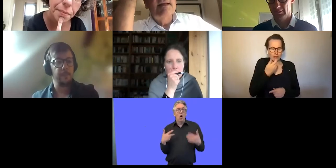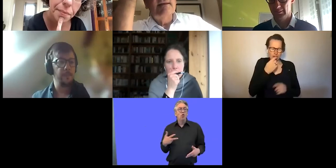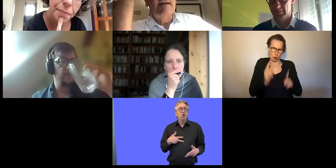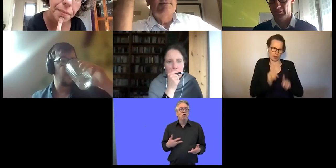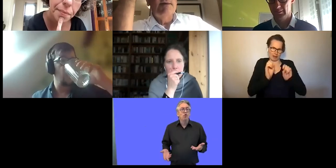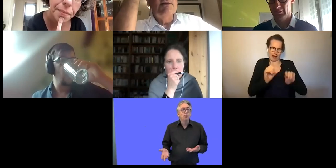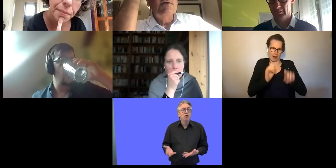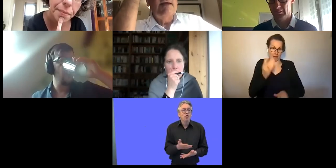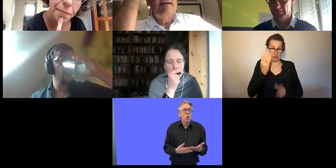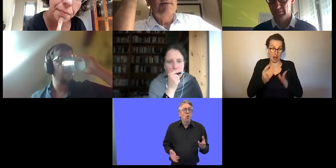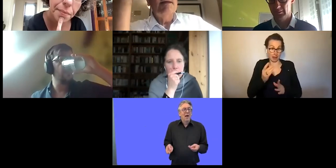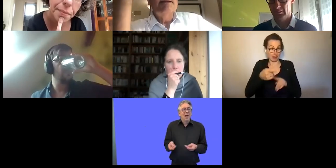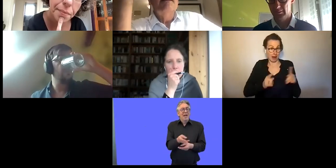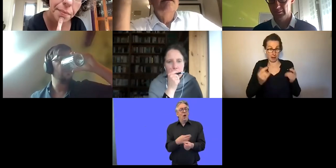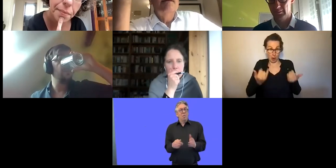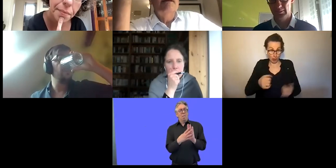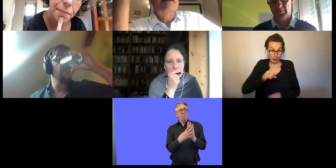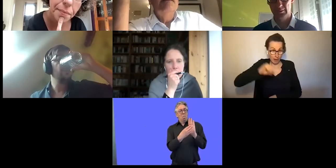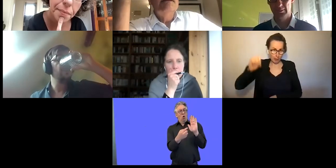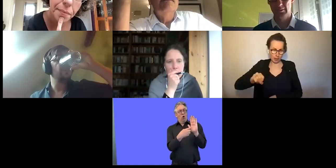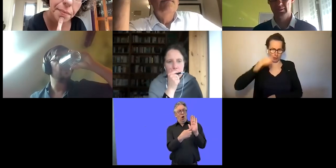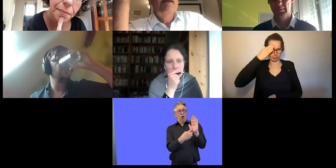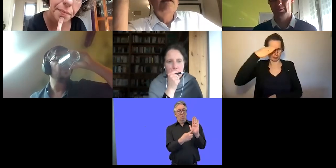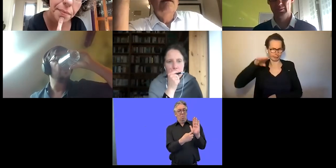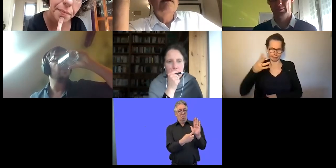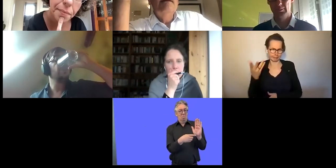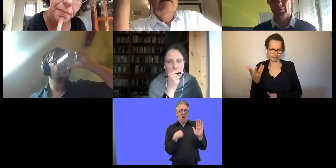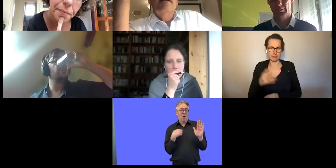dass viele der Teilnehmerinnen und Teilnehmer das ja gar nicht wissen.